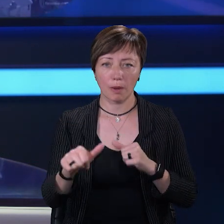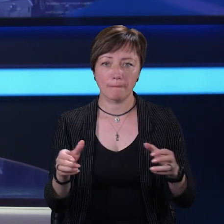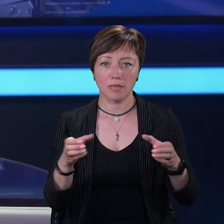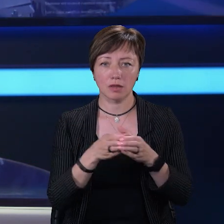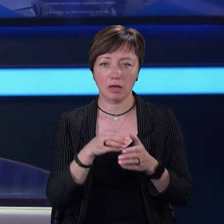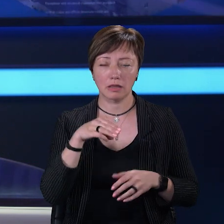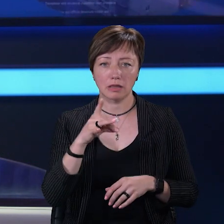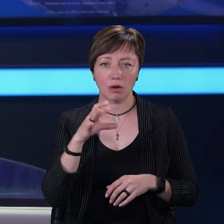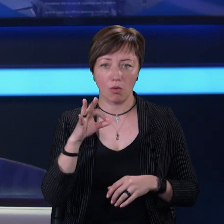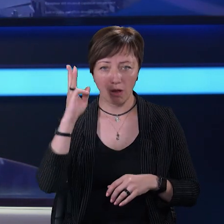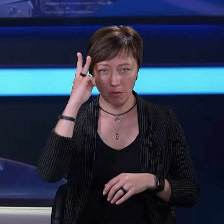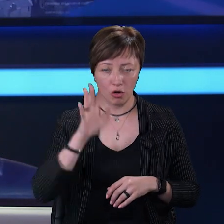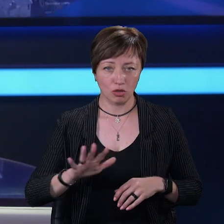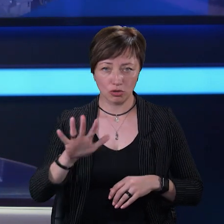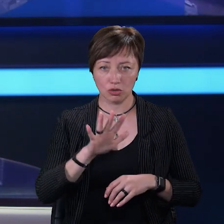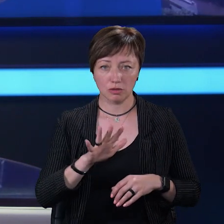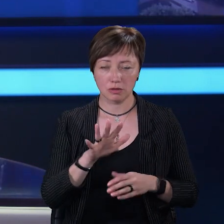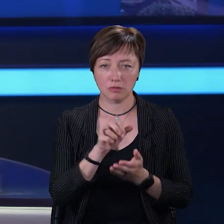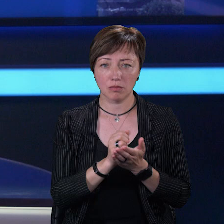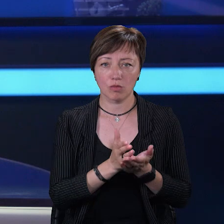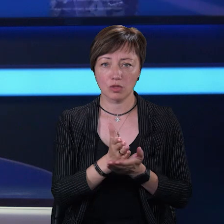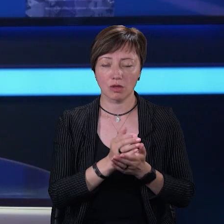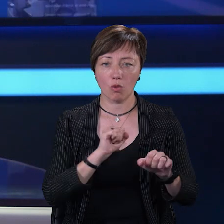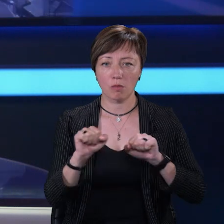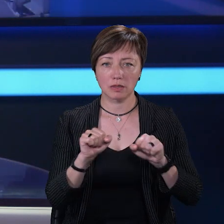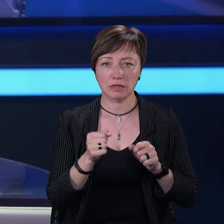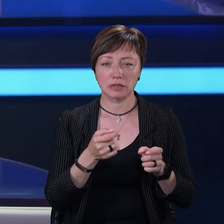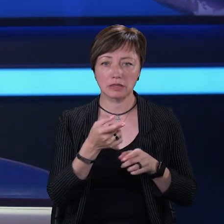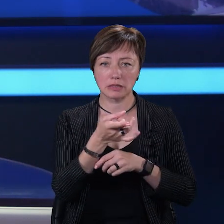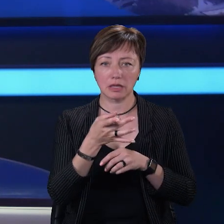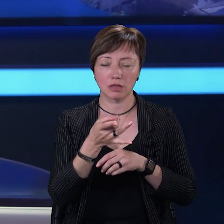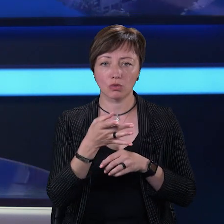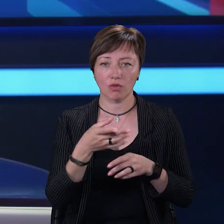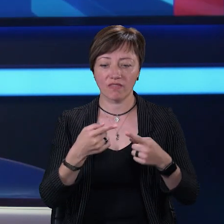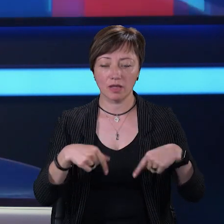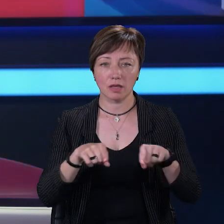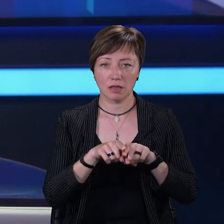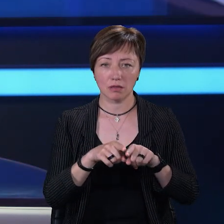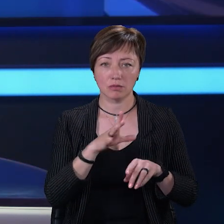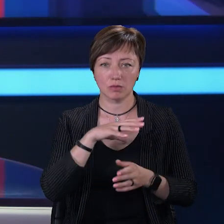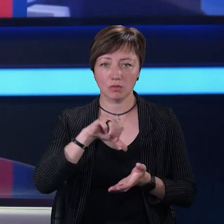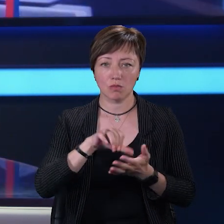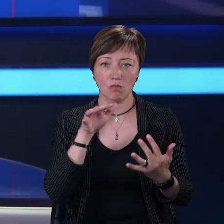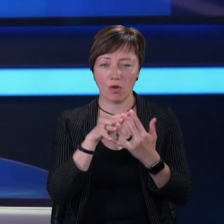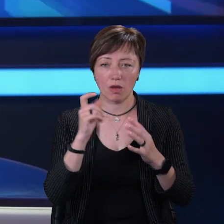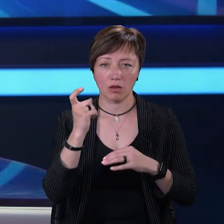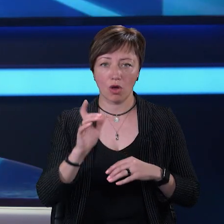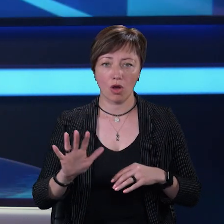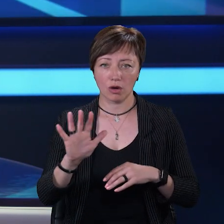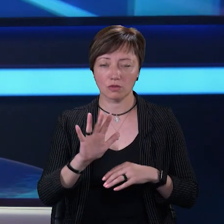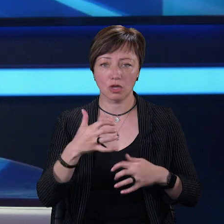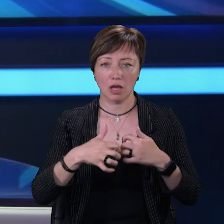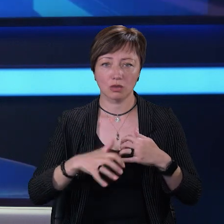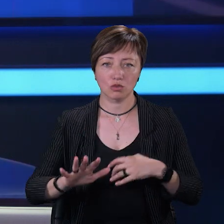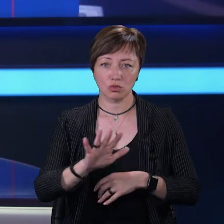батальйону ТРО Хмельниччини. Обіймав посаду командира стрілецького відділення. Брав участь у боях на Харківщині та